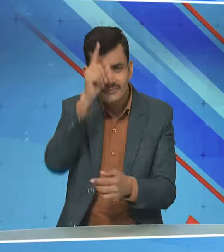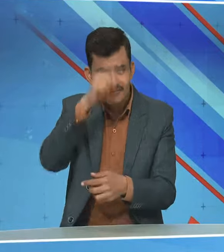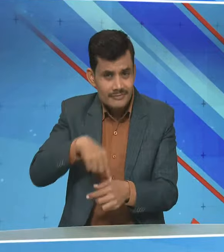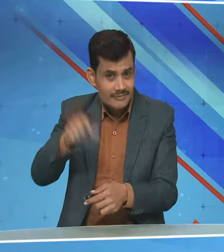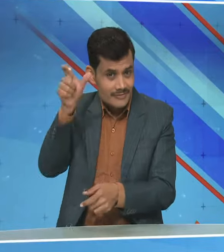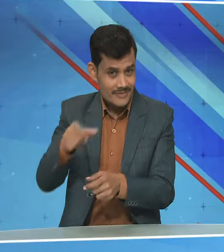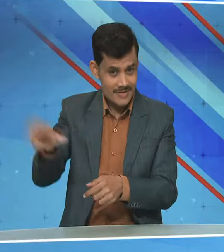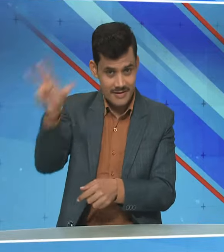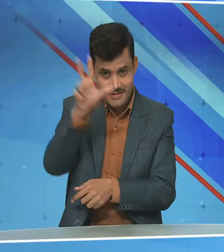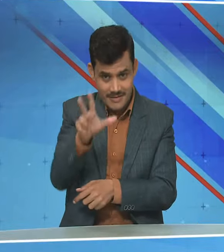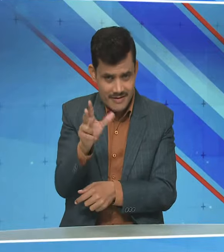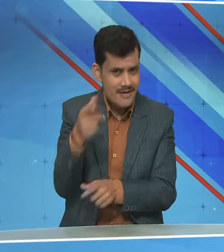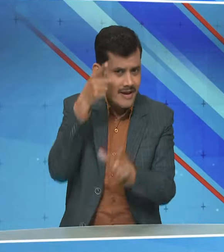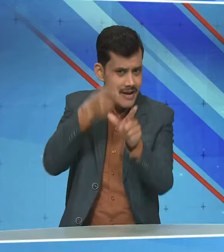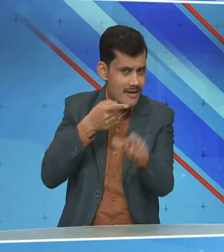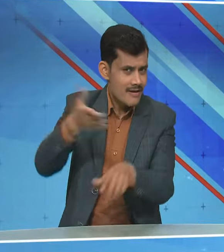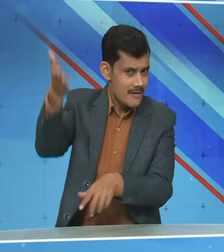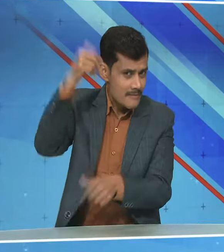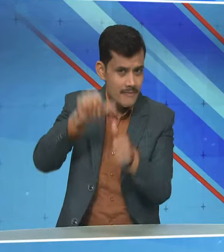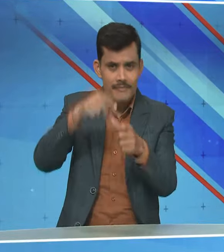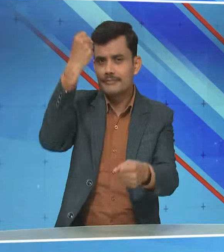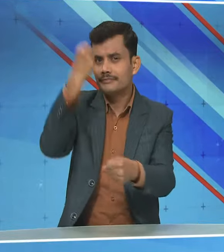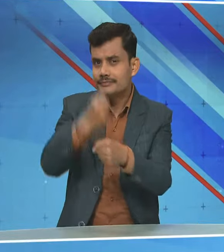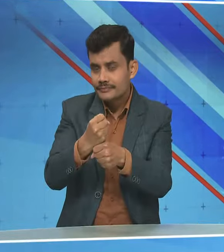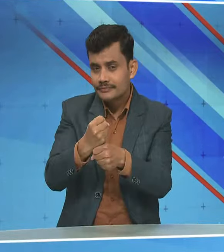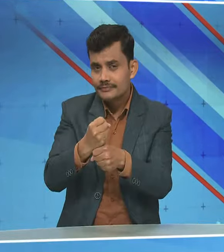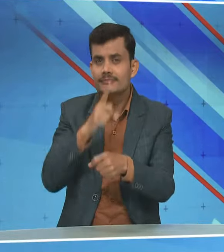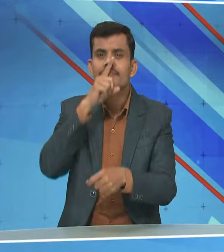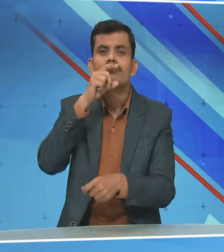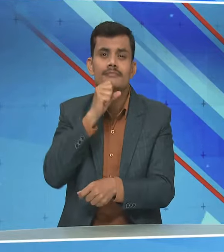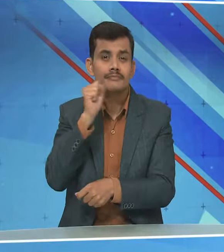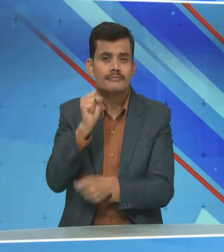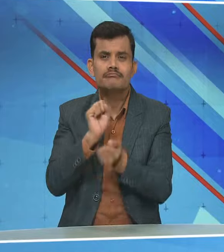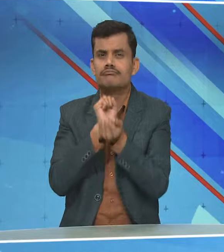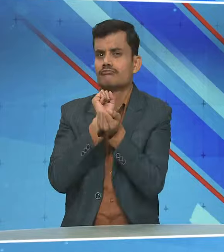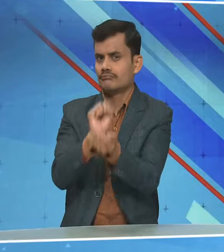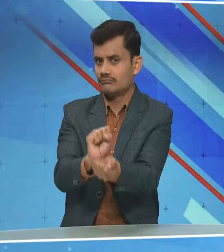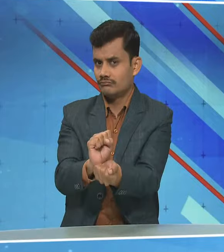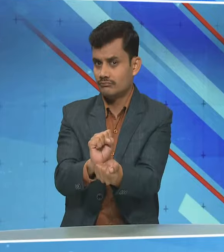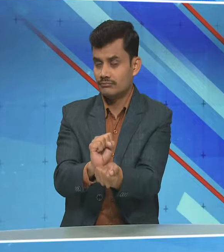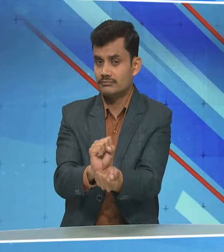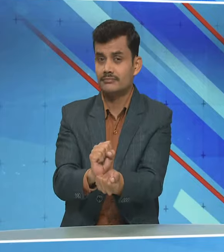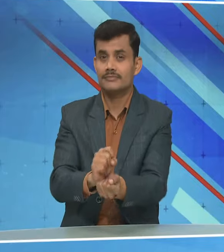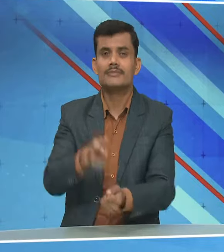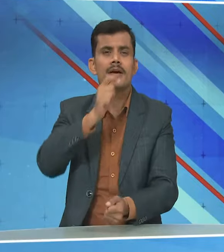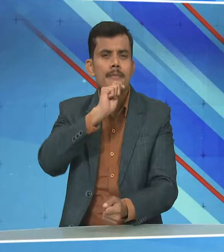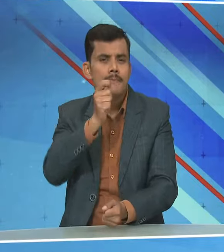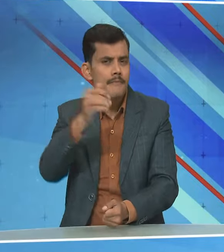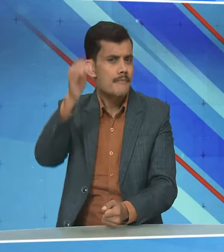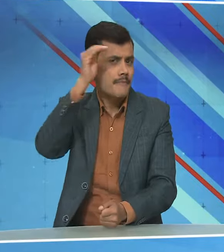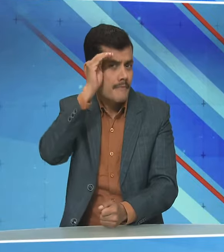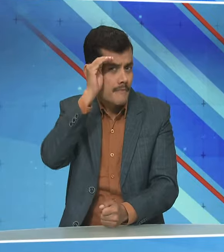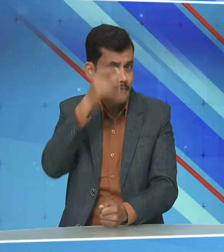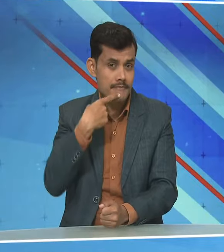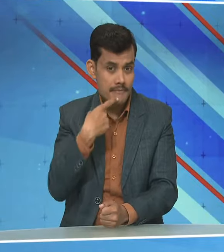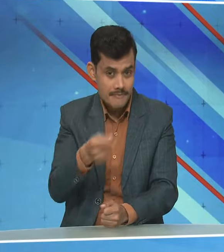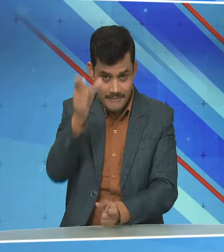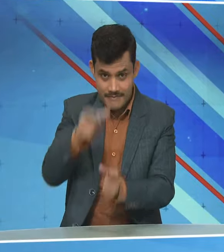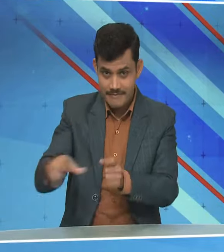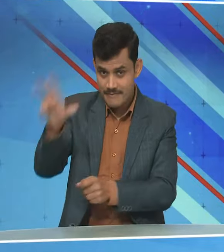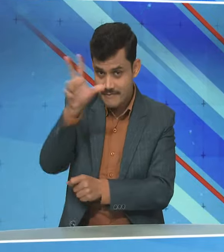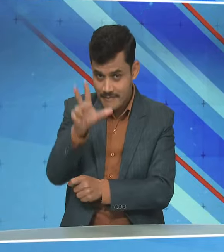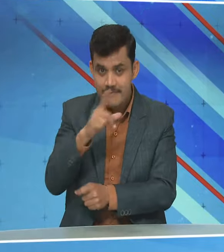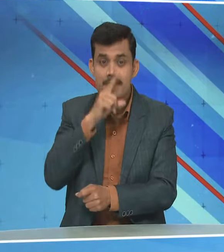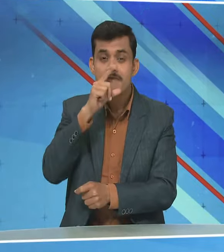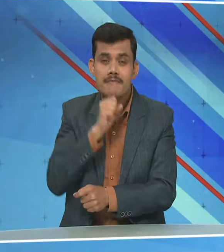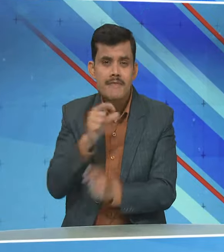भारतिय नागरिकों को बीते साल अगस्त महीने में कतर से गरफतार किया गया था मीडिया रिपोर्ट्स के मताबिक ये लोग कतर